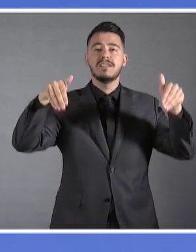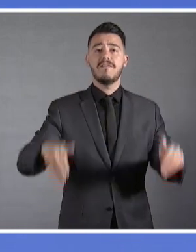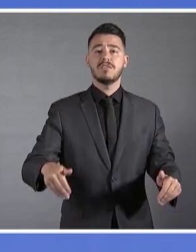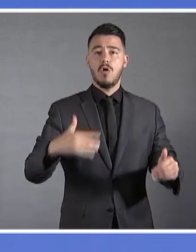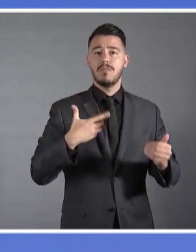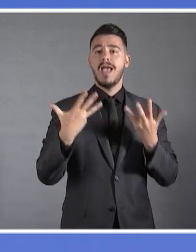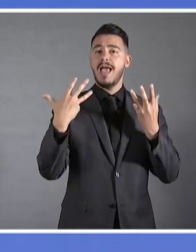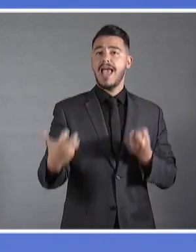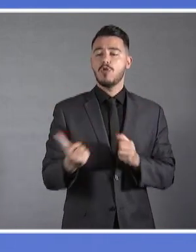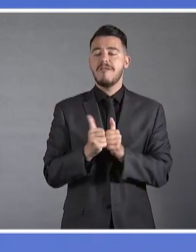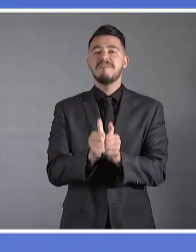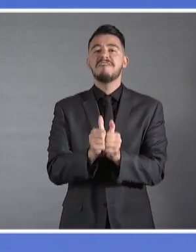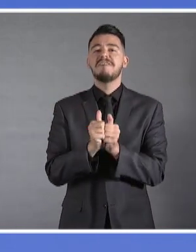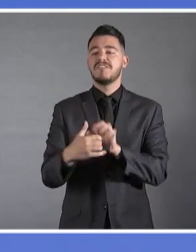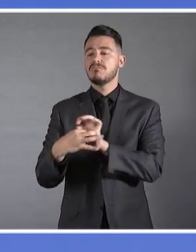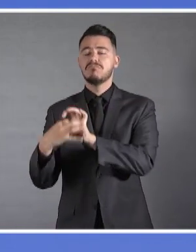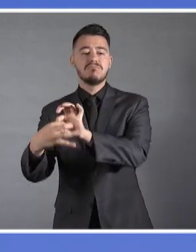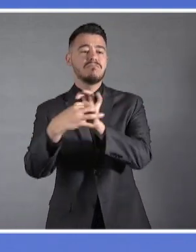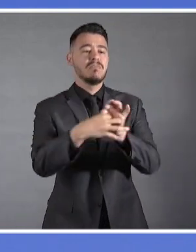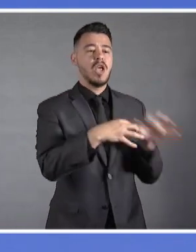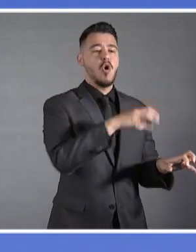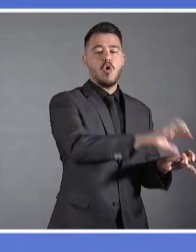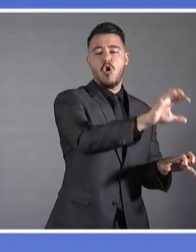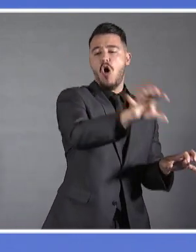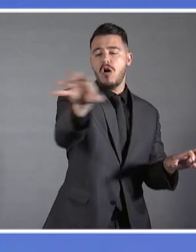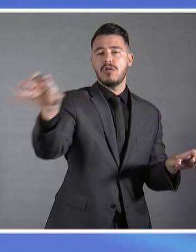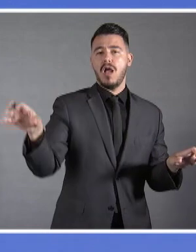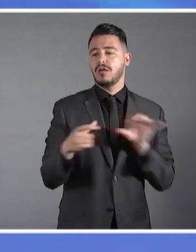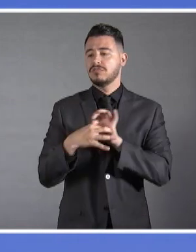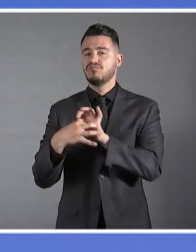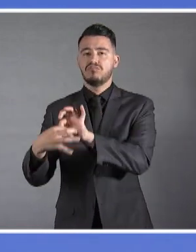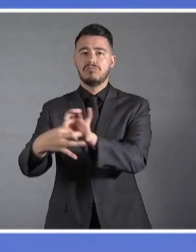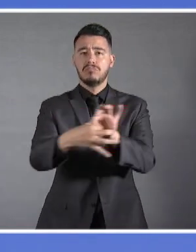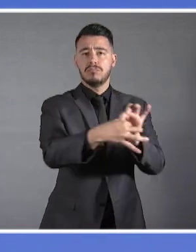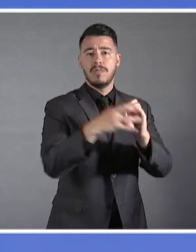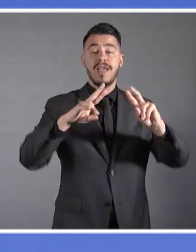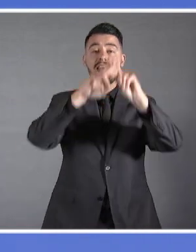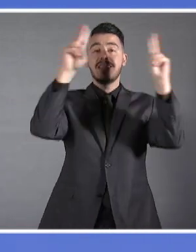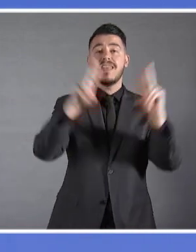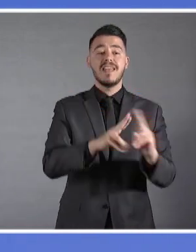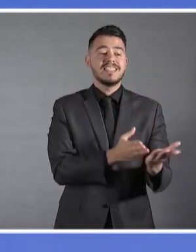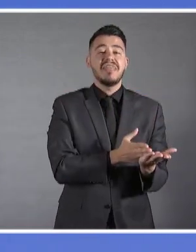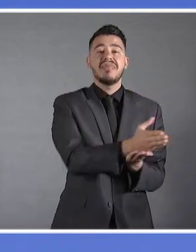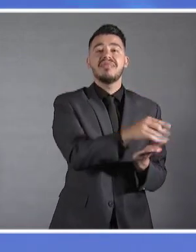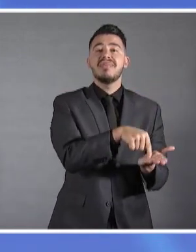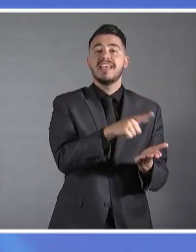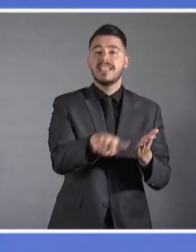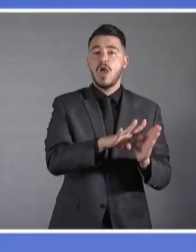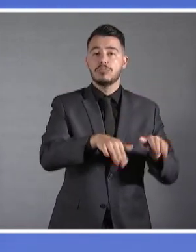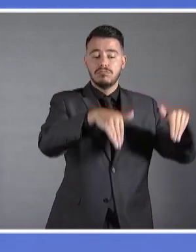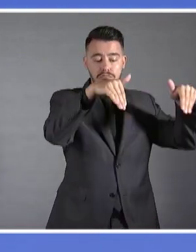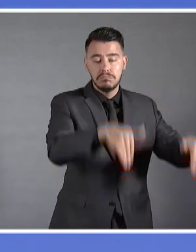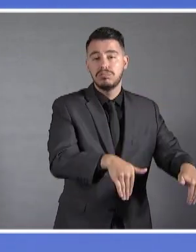φιλίες και με την προσήλωσή μας στις ευρωπαϊκές αξίες και το διεθνές δίκαιο. Ανέδειξε